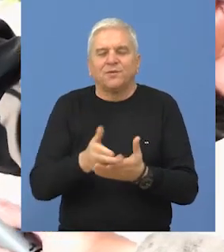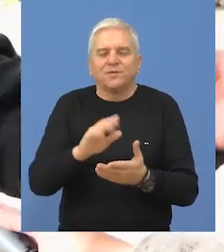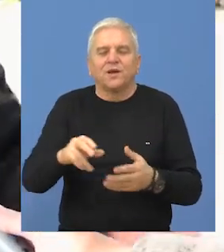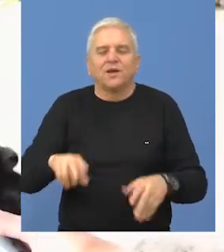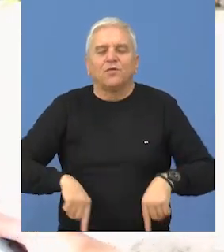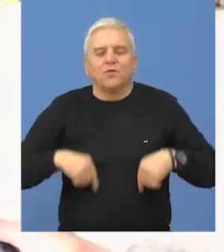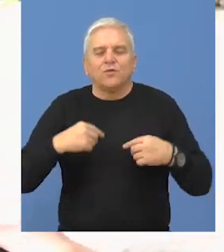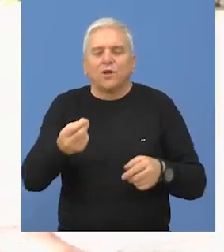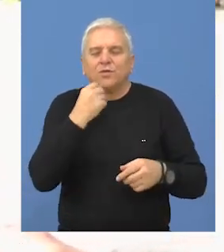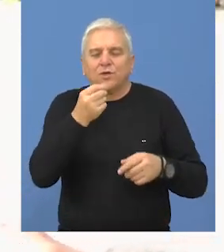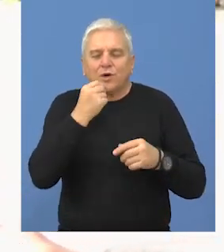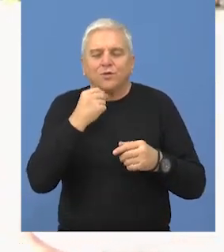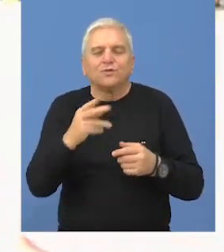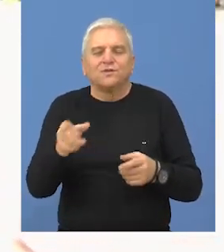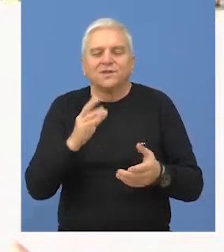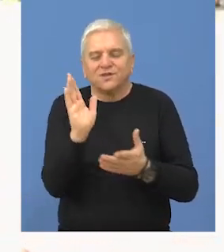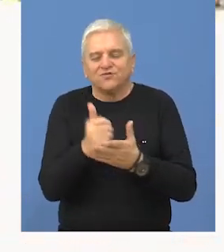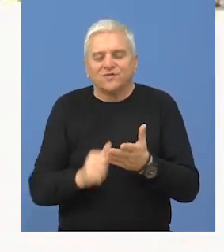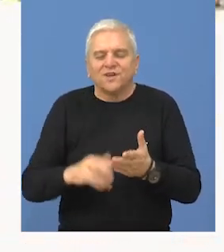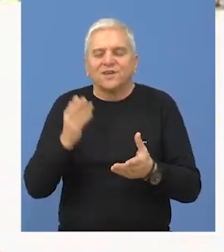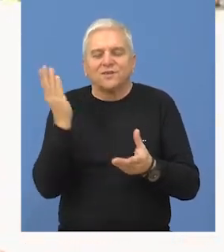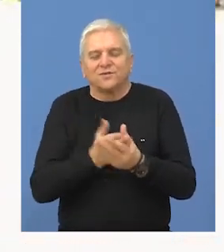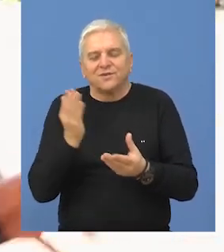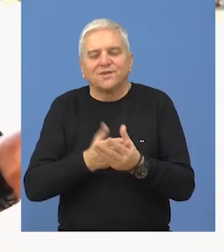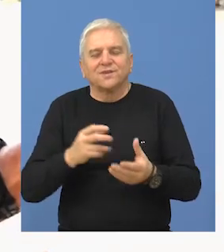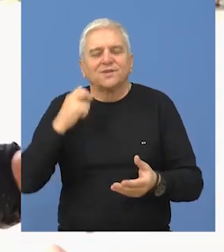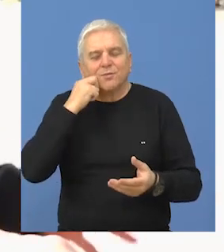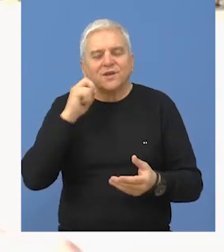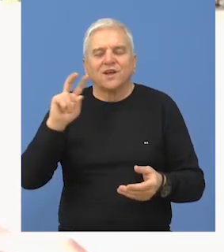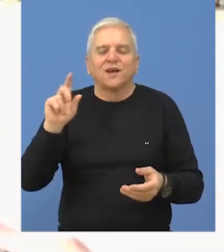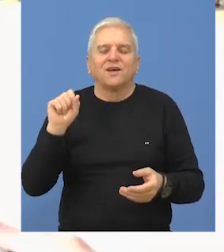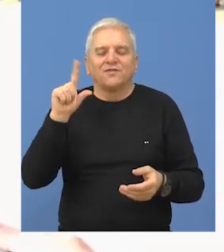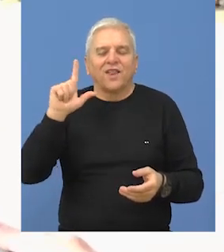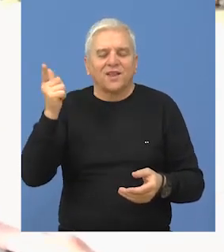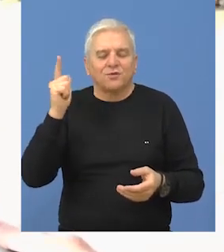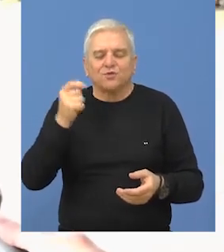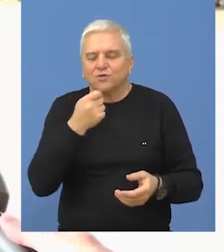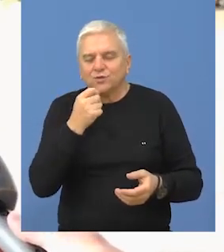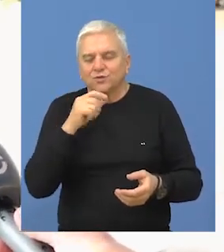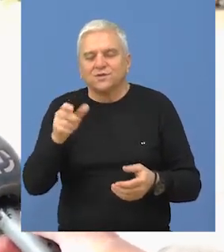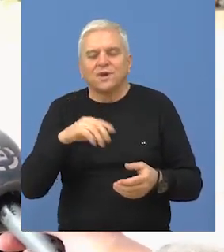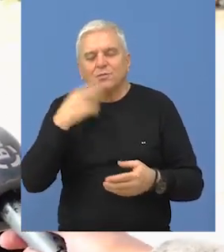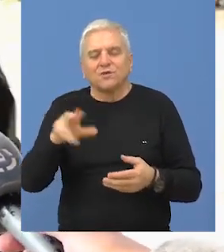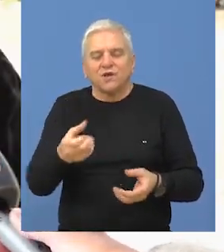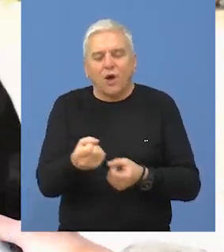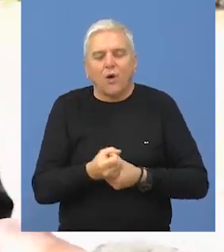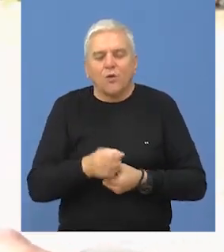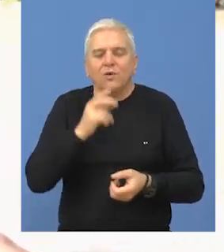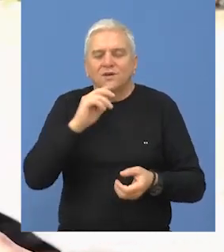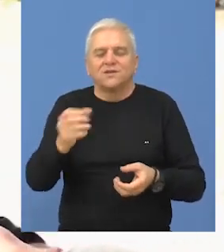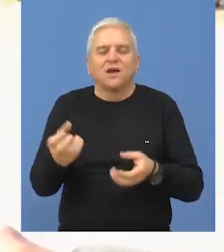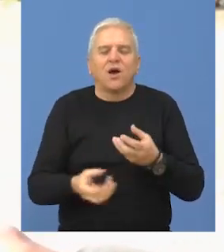pečenje doručka, sećenje šnisli za ručak i to je to. Krećemo posle kobasice,